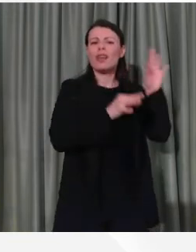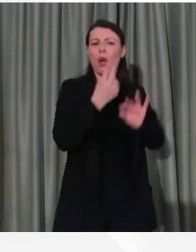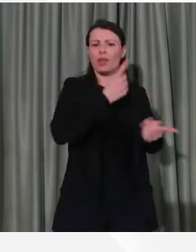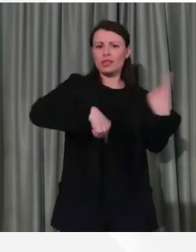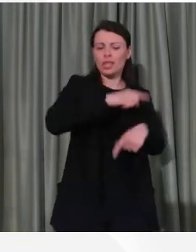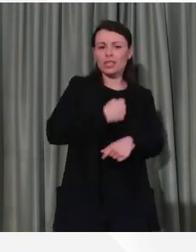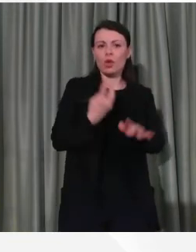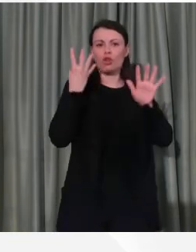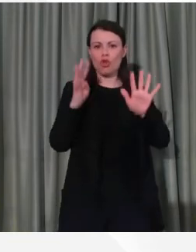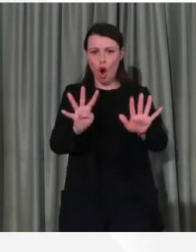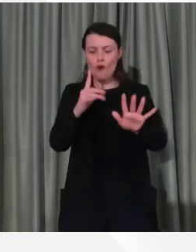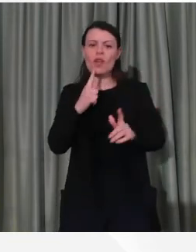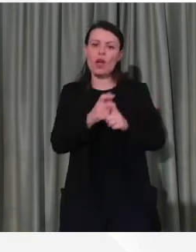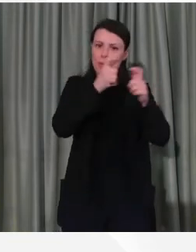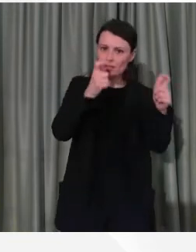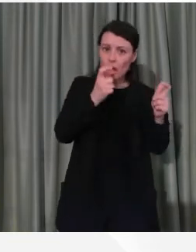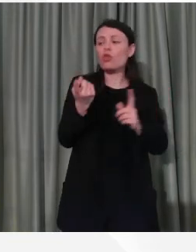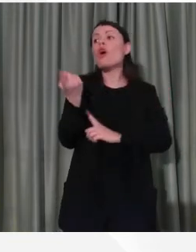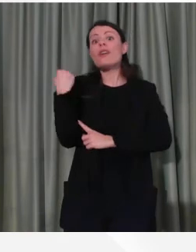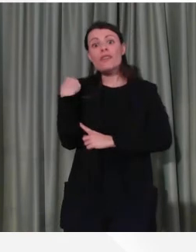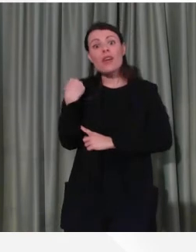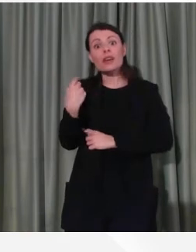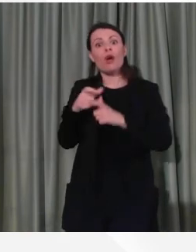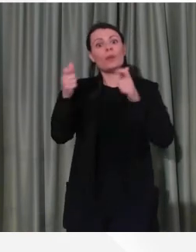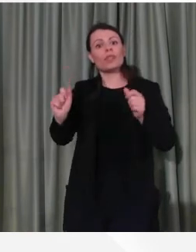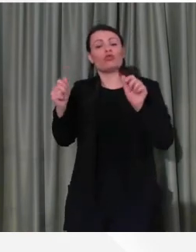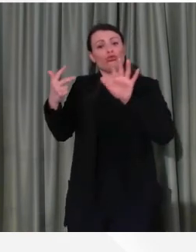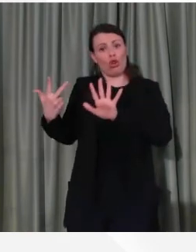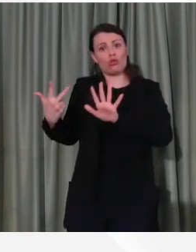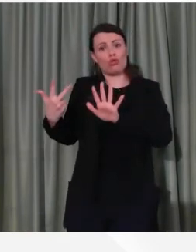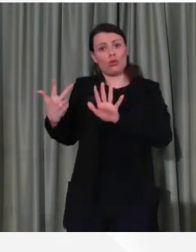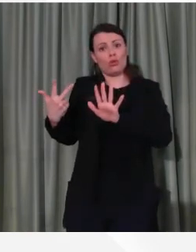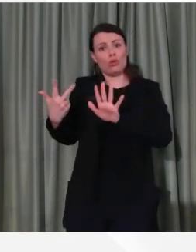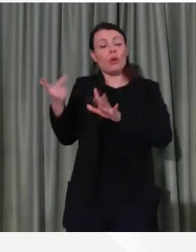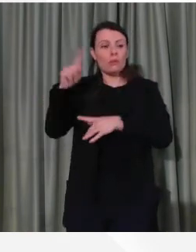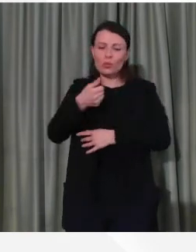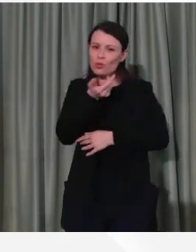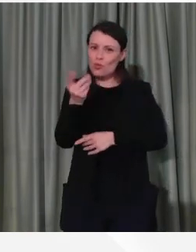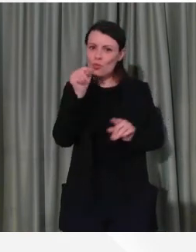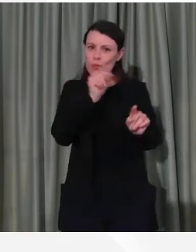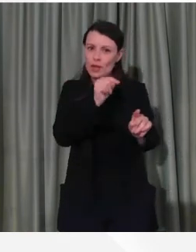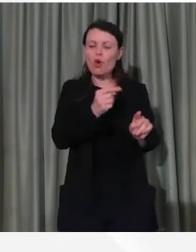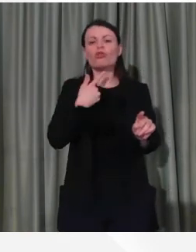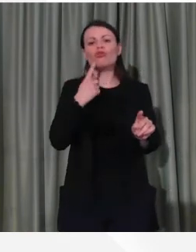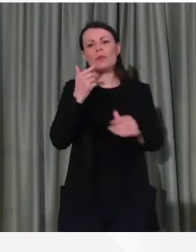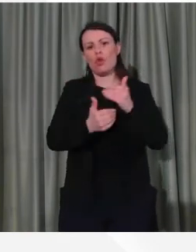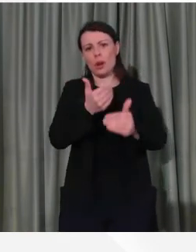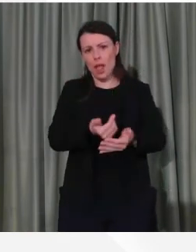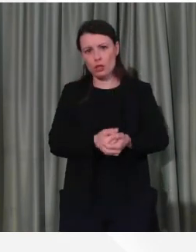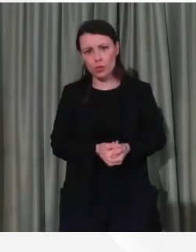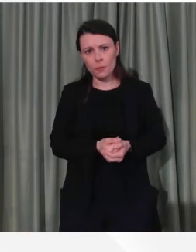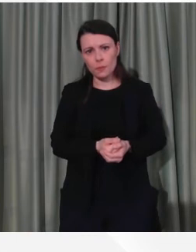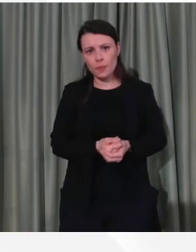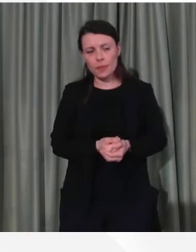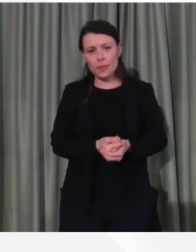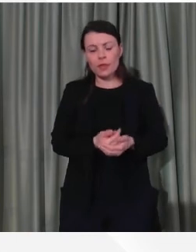intensive in più, ieri avevamo un più 18, quindi anche questo dato è sicuramente migliorato. Arriviamo al dato